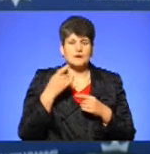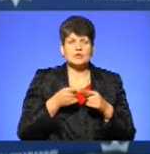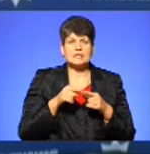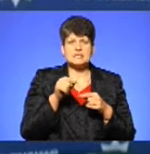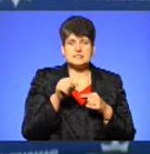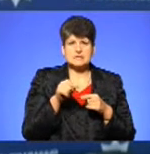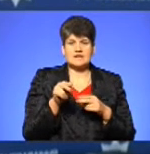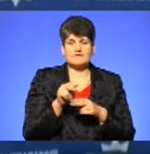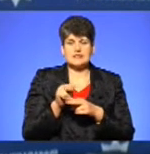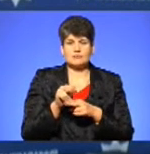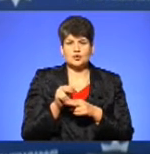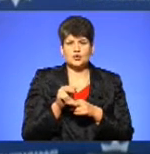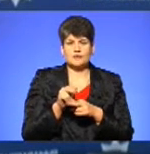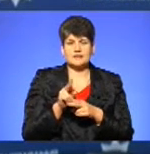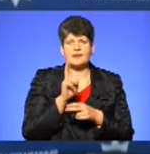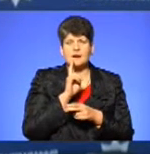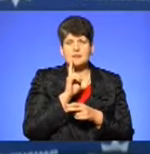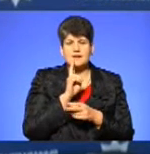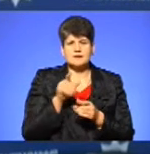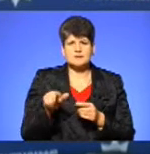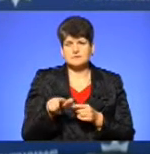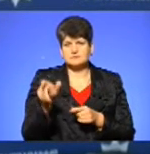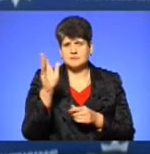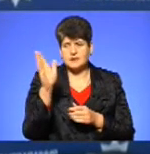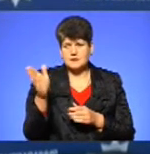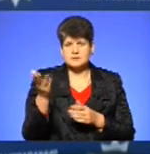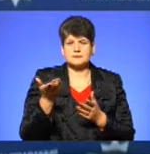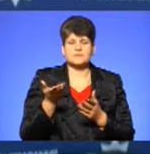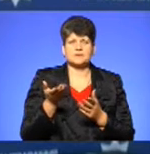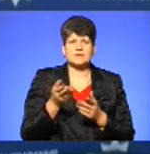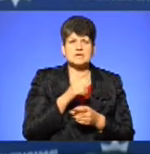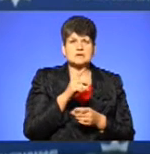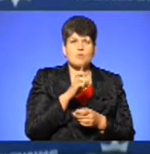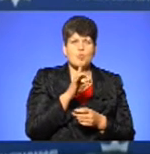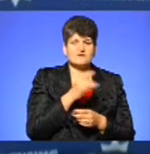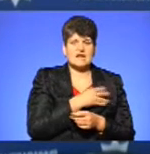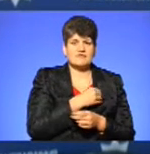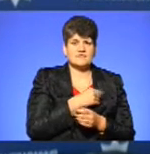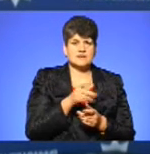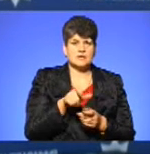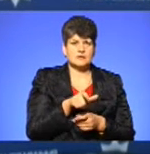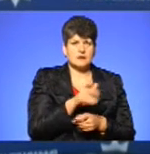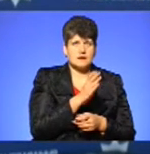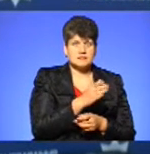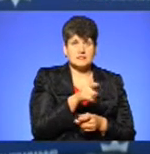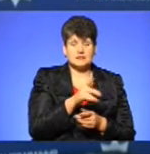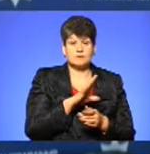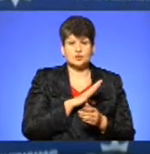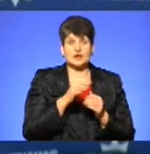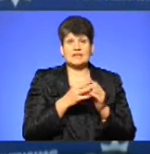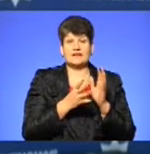відремонтованих Кременецька мацівна вазі траса і Зборівська, Львівська траса, на сталося 19